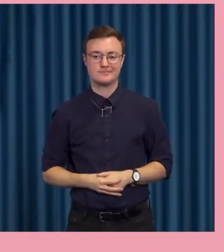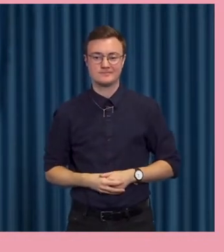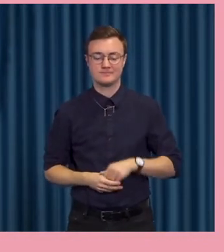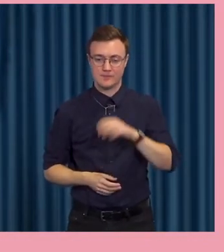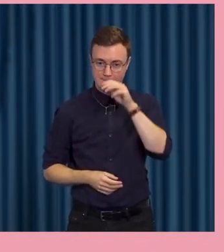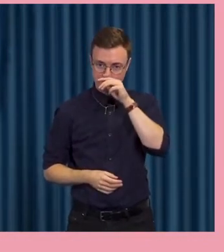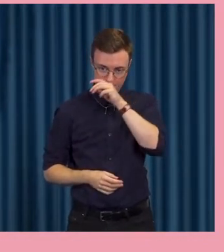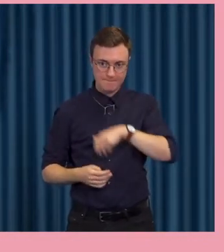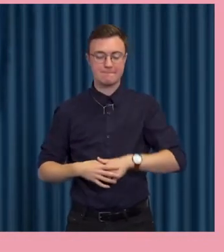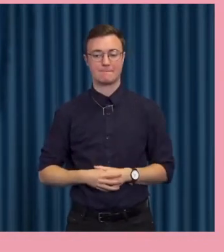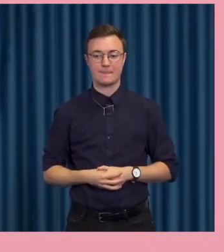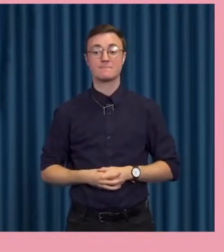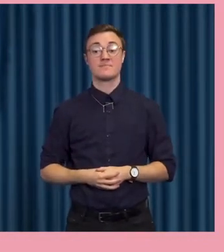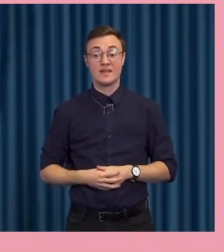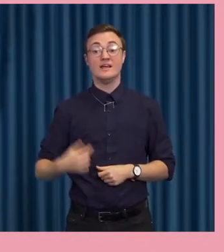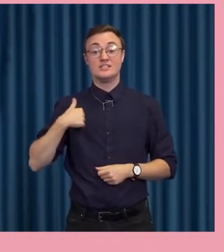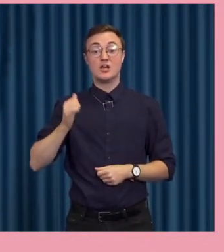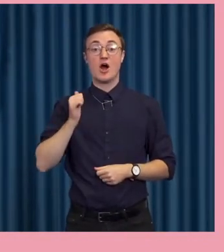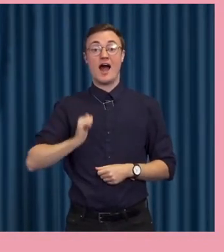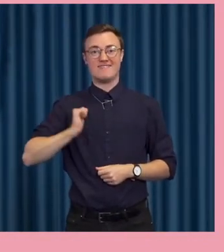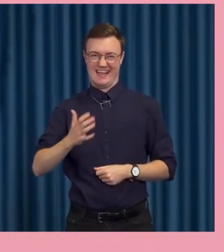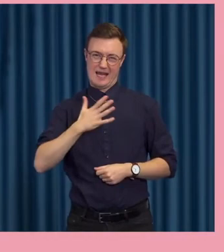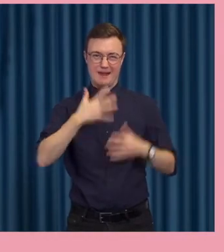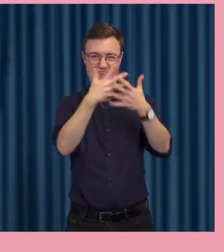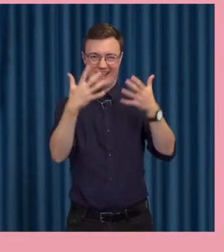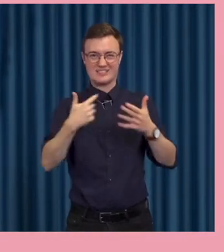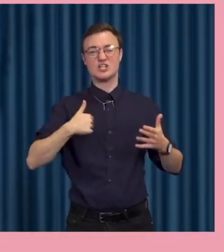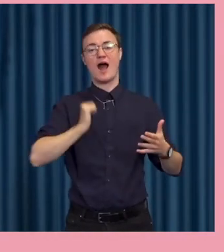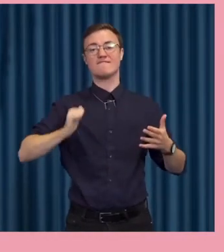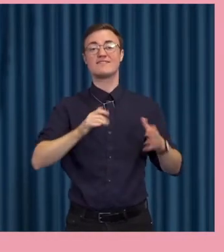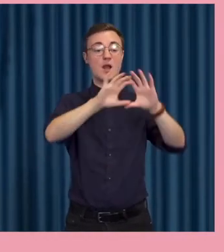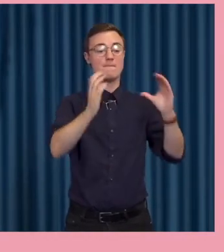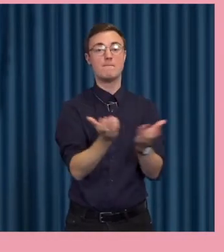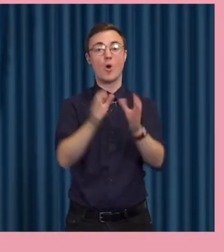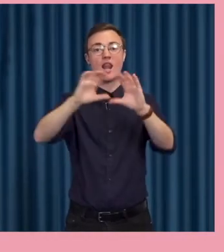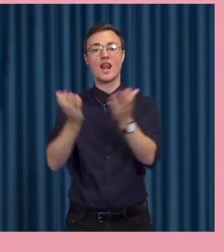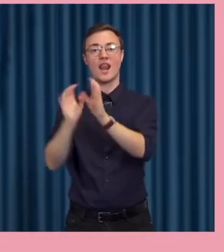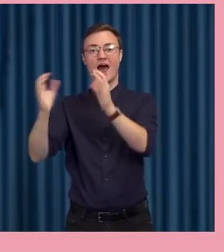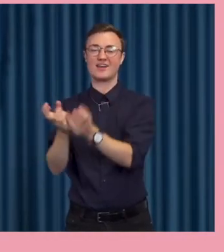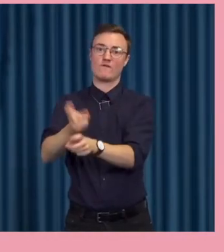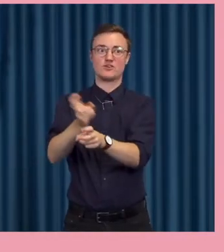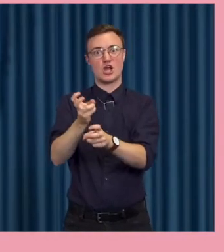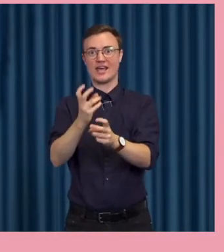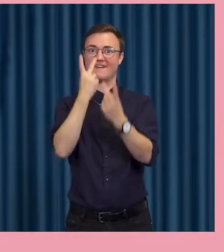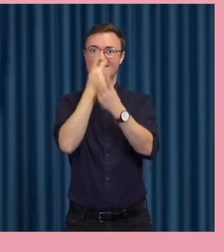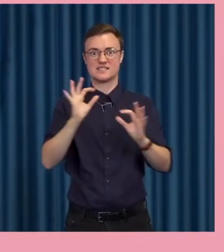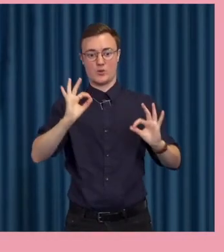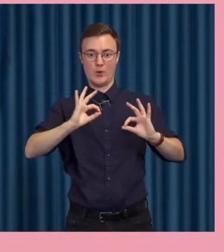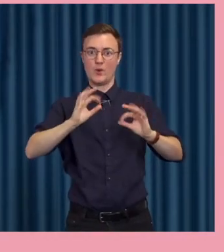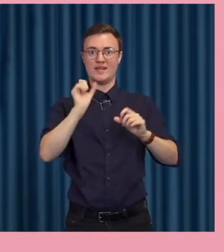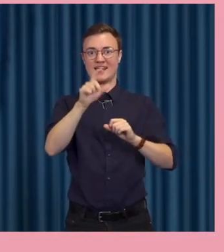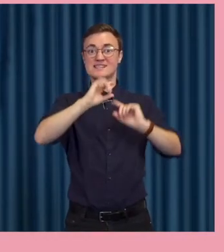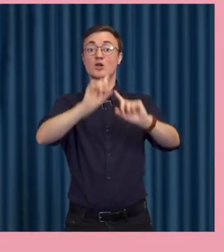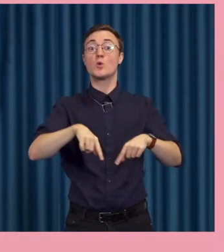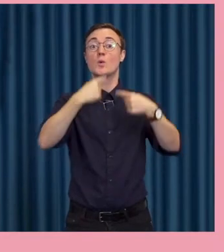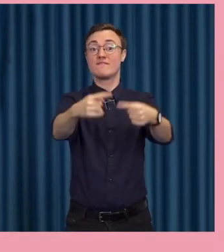Jag använder mig av några fina bollar i min text, där jag försöker beskriva digitalisering som en slags utveckling. Framförallt är